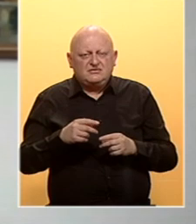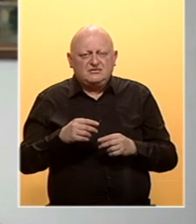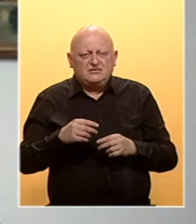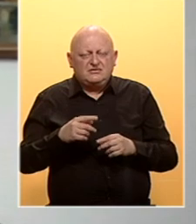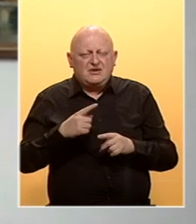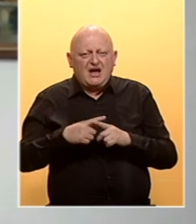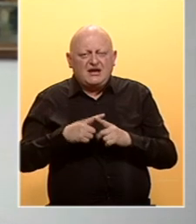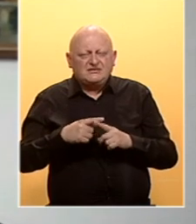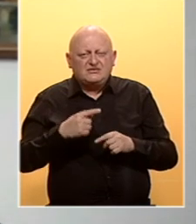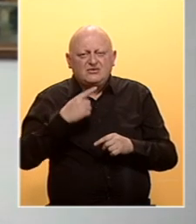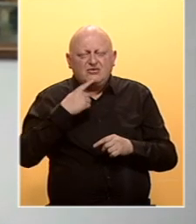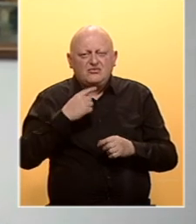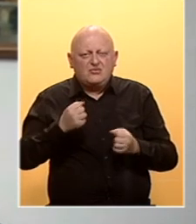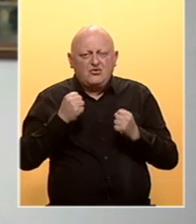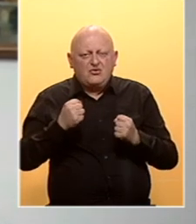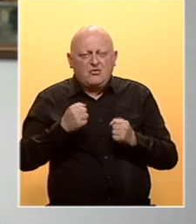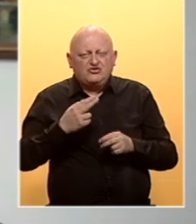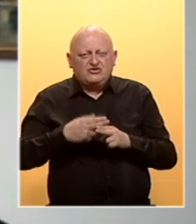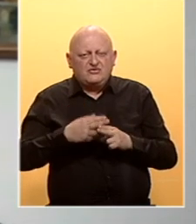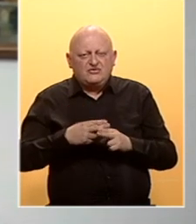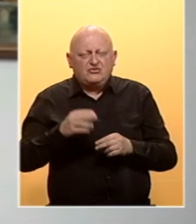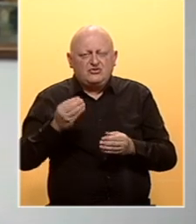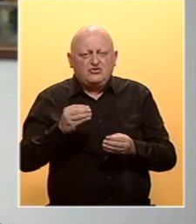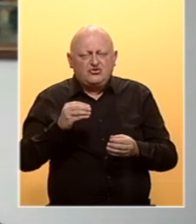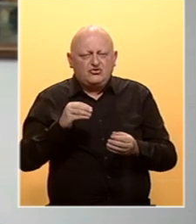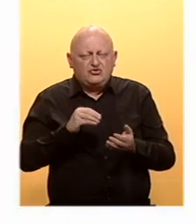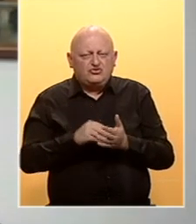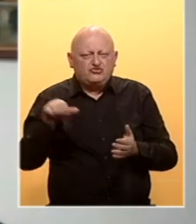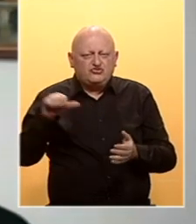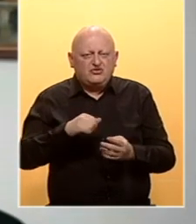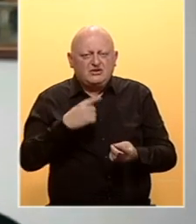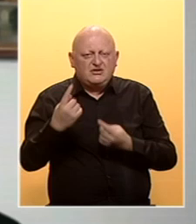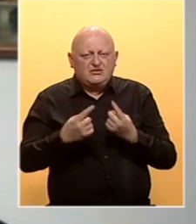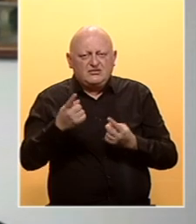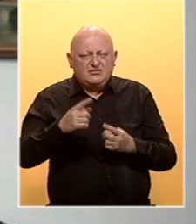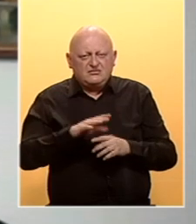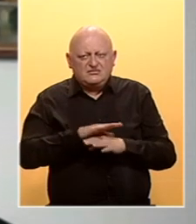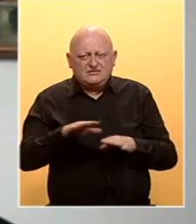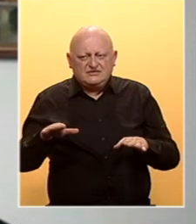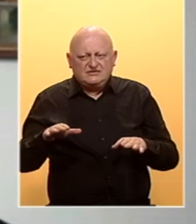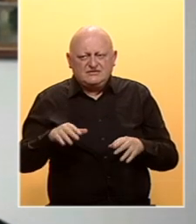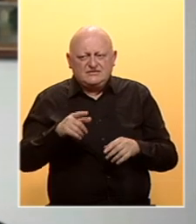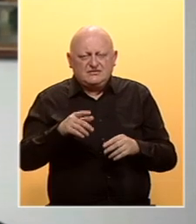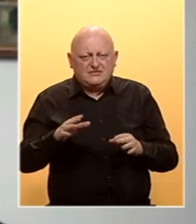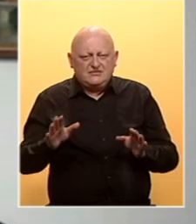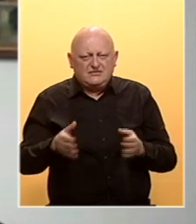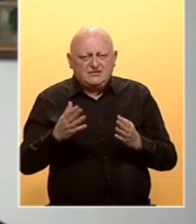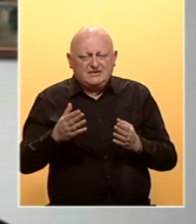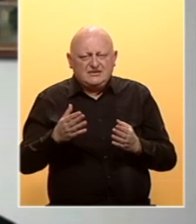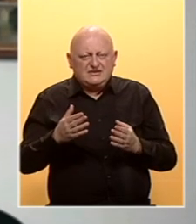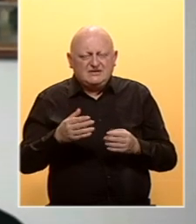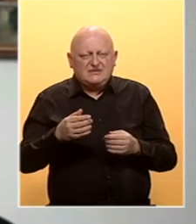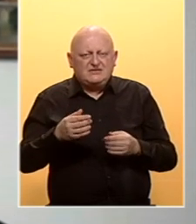enhancement, pojačavanje bolesti. Znači još gore je stanje od ovog. Pošto se ovo sve daje kod hitnih stanja,